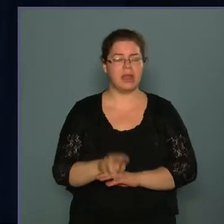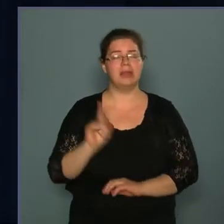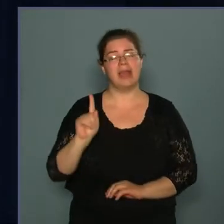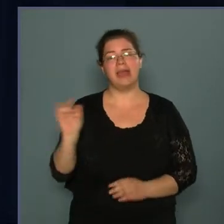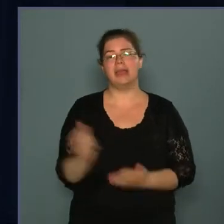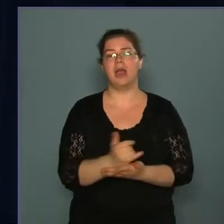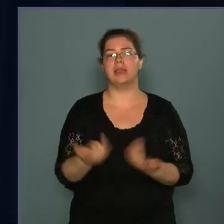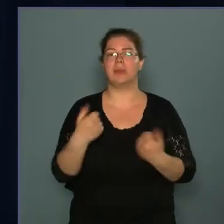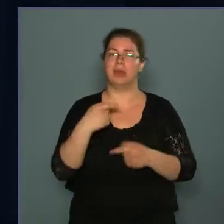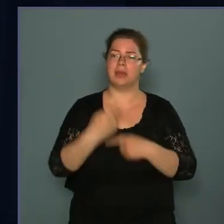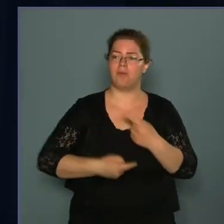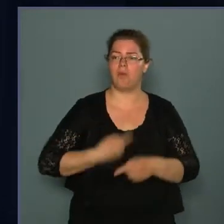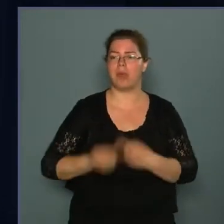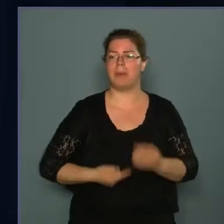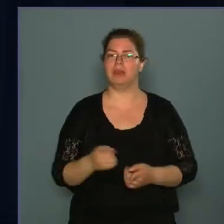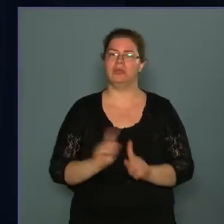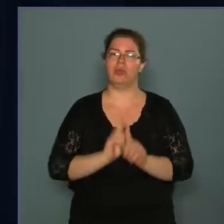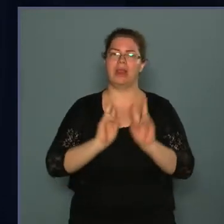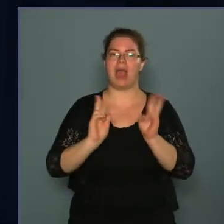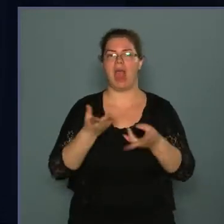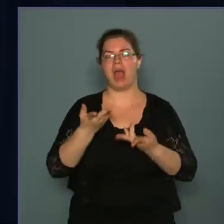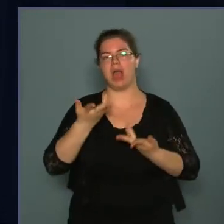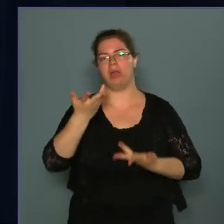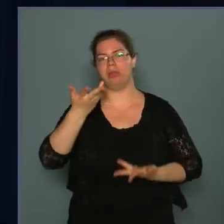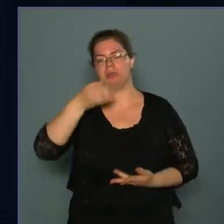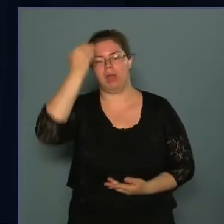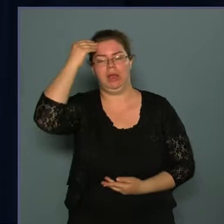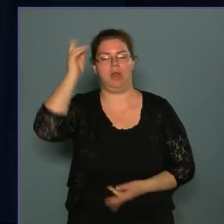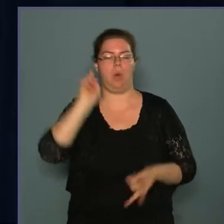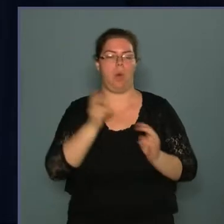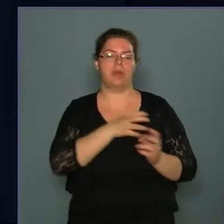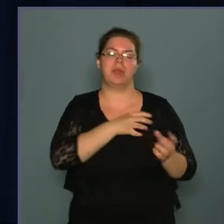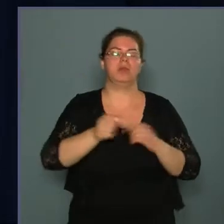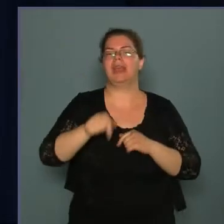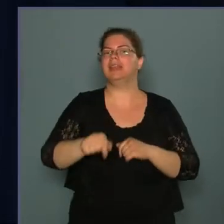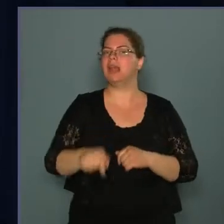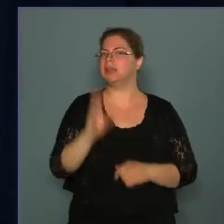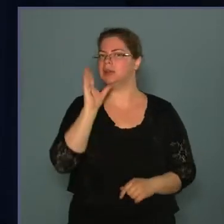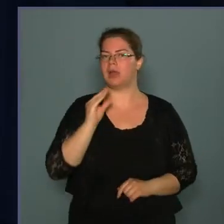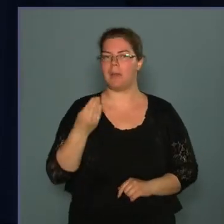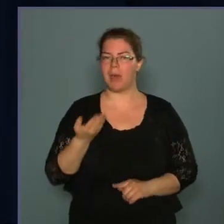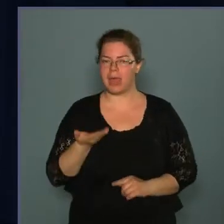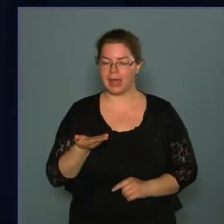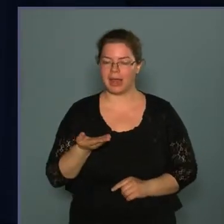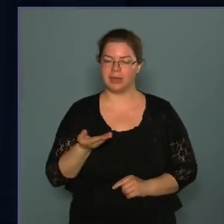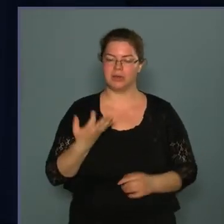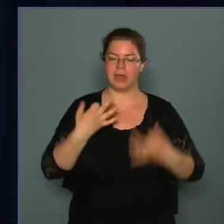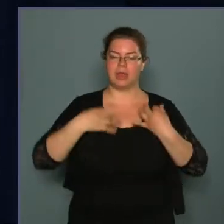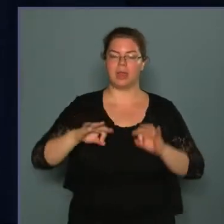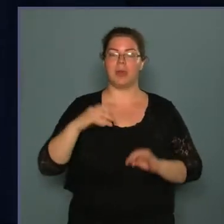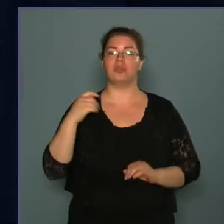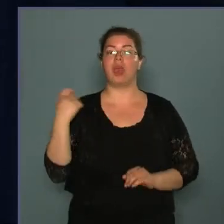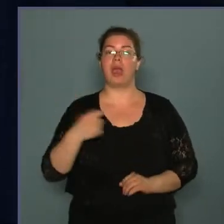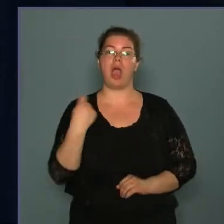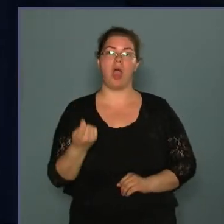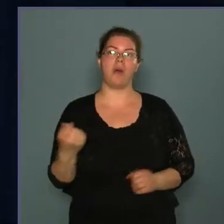igazából ez egy folyamat, és csak úgy lehet megérteni, hogy hogy kerültek ide ezek az emberek a szabadságharc